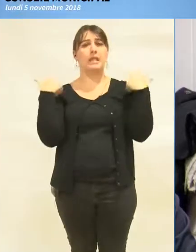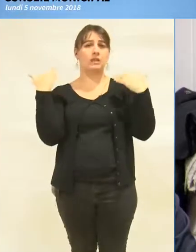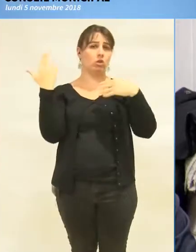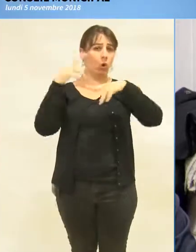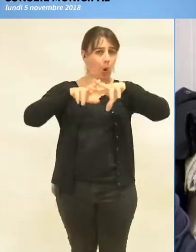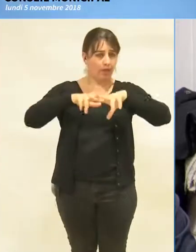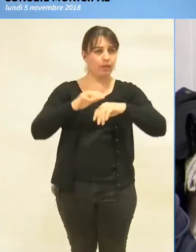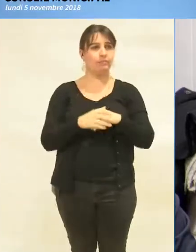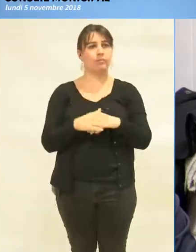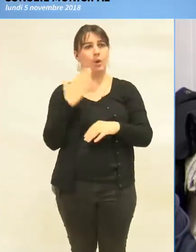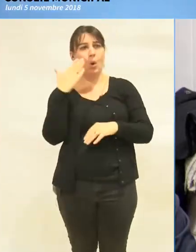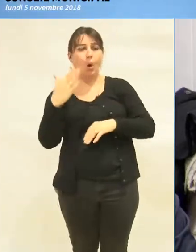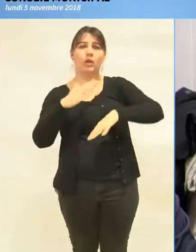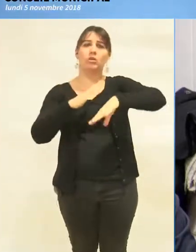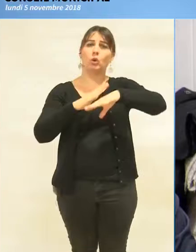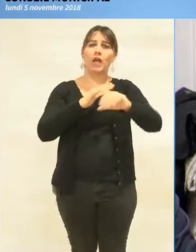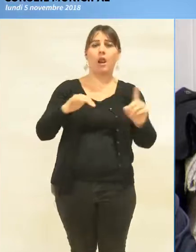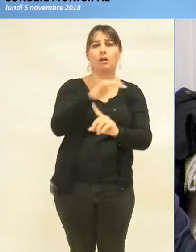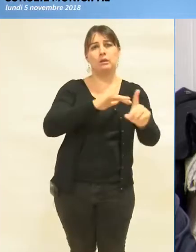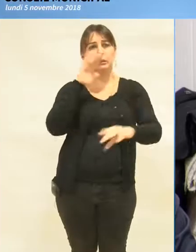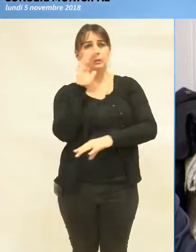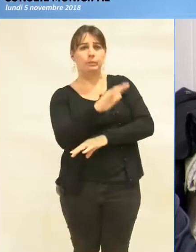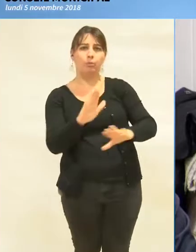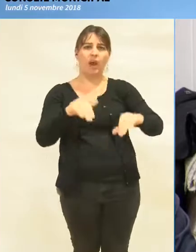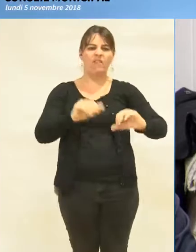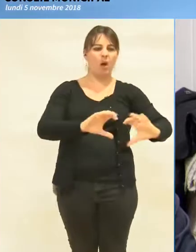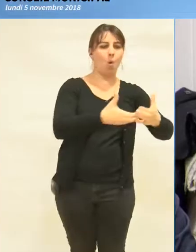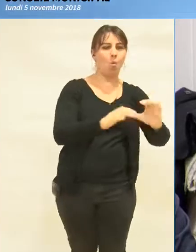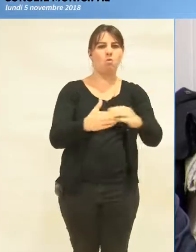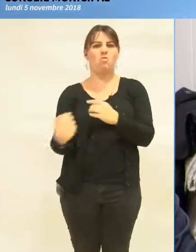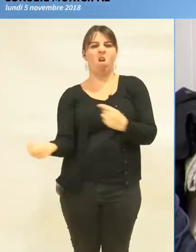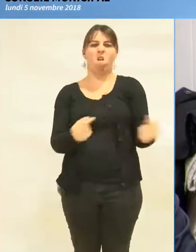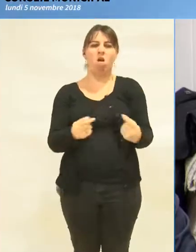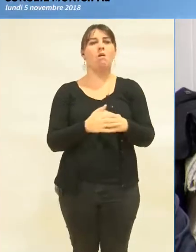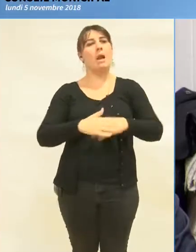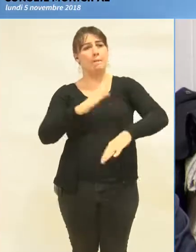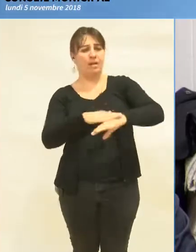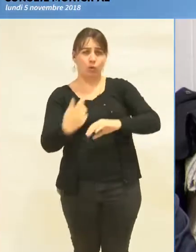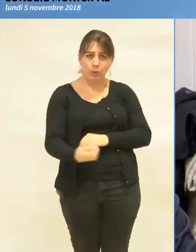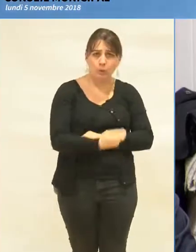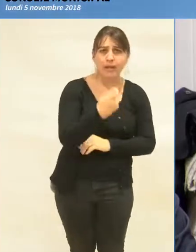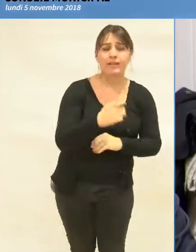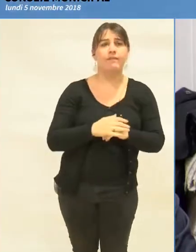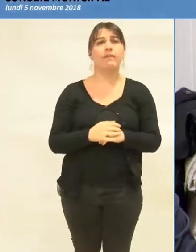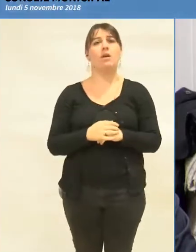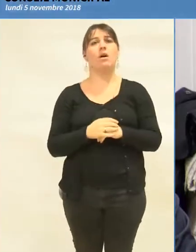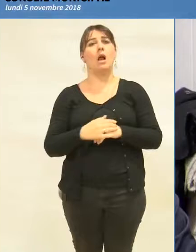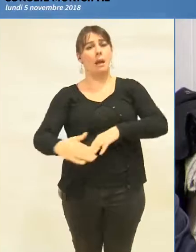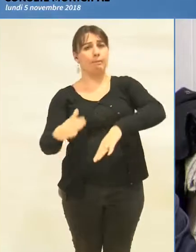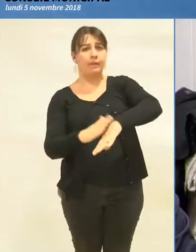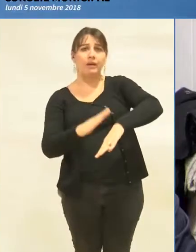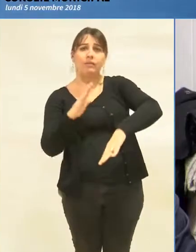prévention sociale pour limiter les tensions entre divers groupes de la population, prévention éducative, prévention